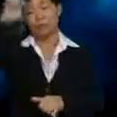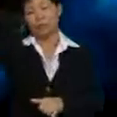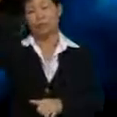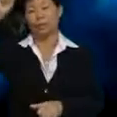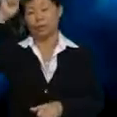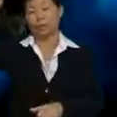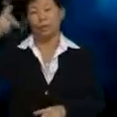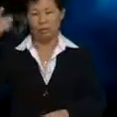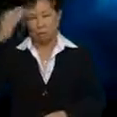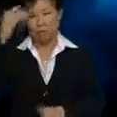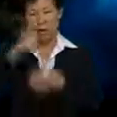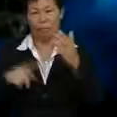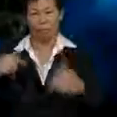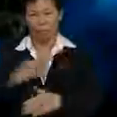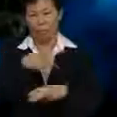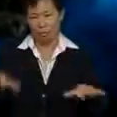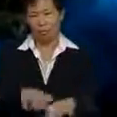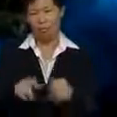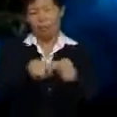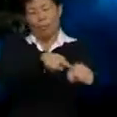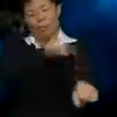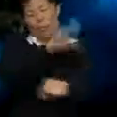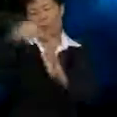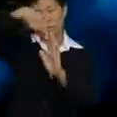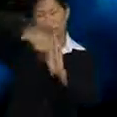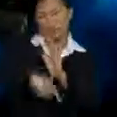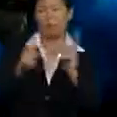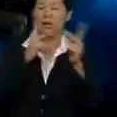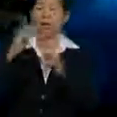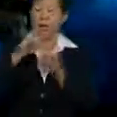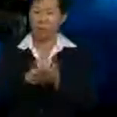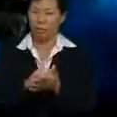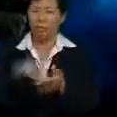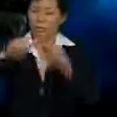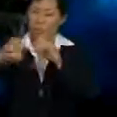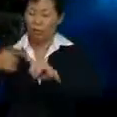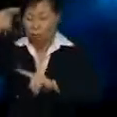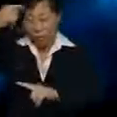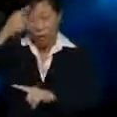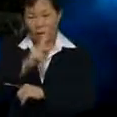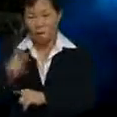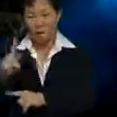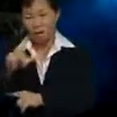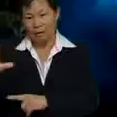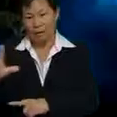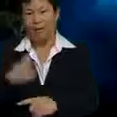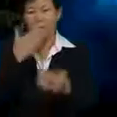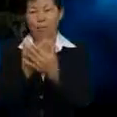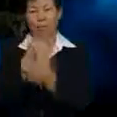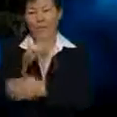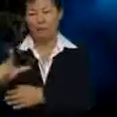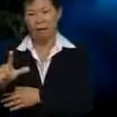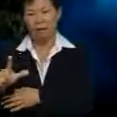Hmm, panjang dan mendalam kata-kata itu kan? Jadi, kawan-kawan fikirkanlah. Baiklah,